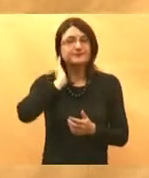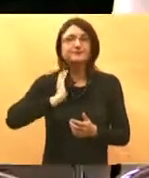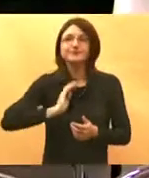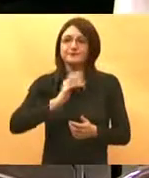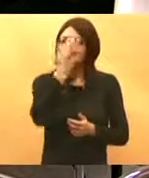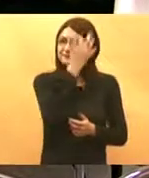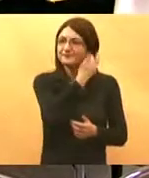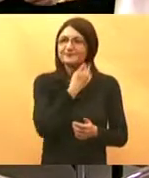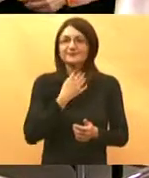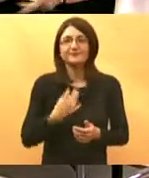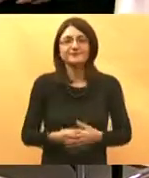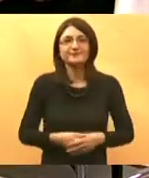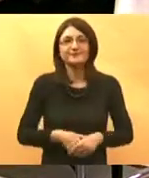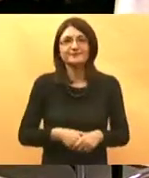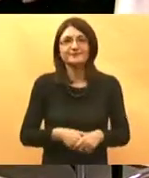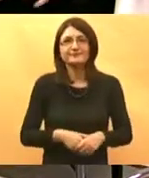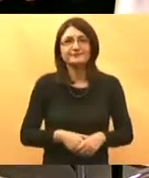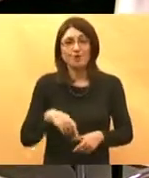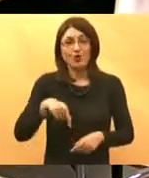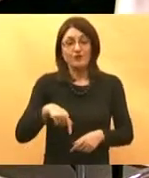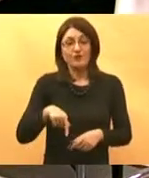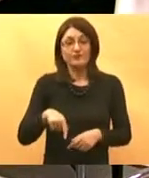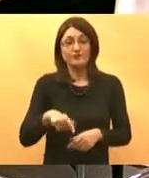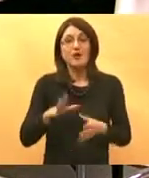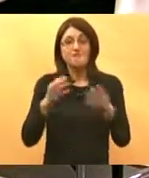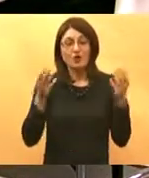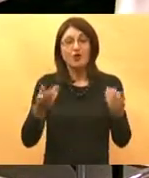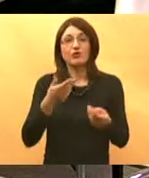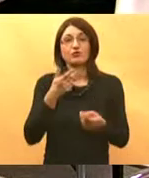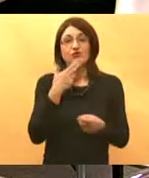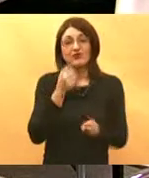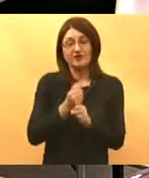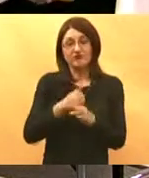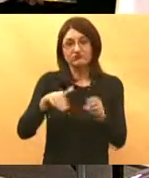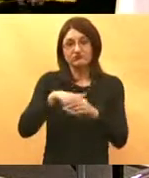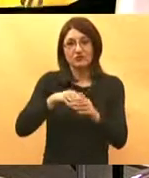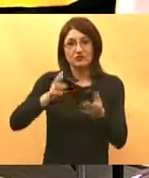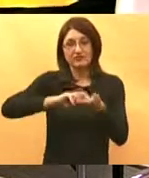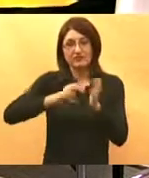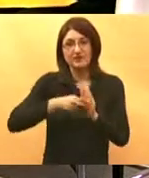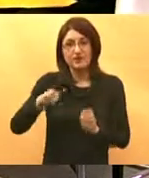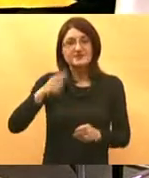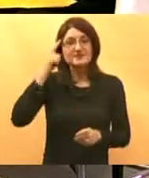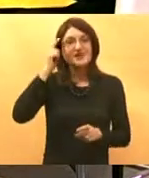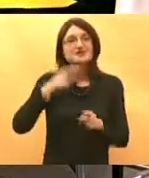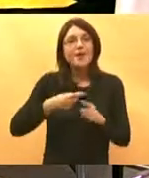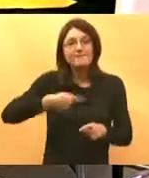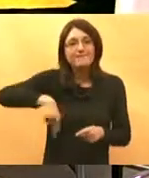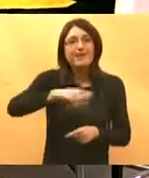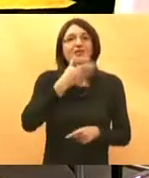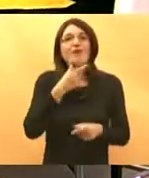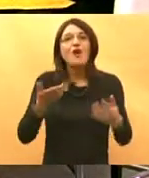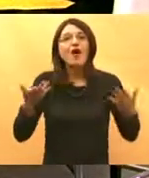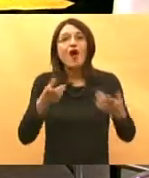evo doktor malo vam to vam moram reći imaju dosta pohvala i vole slušati ovu emisiju jer mi razgovaramo ljudski mi ne razgovaramo